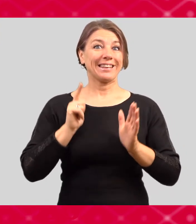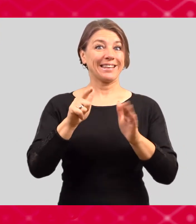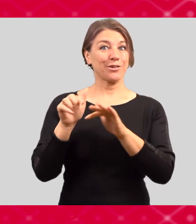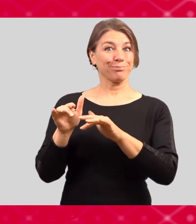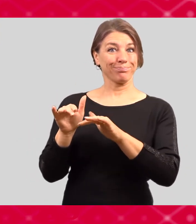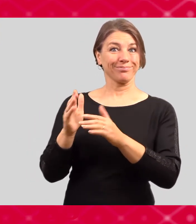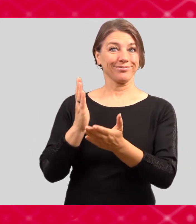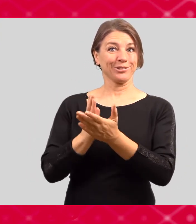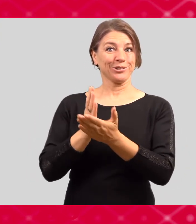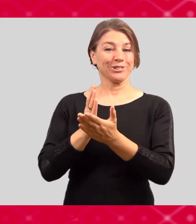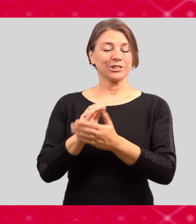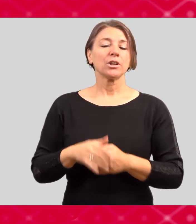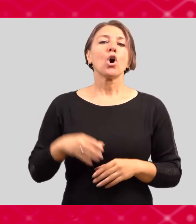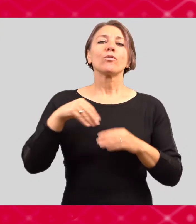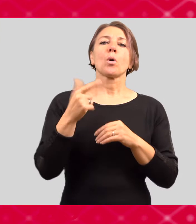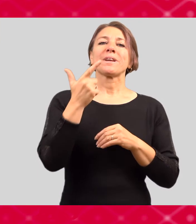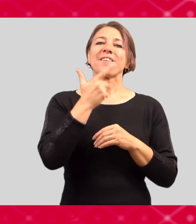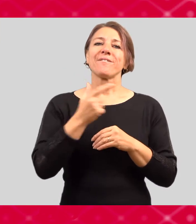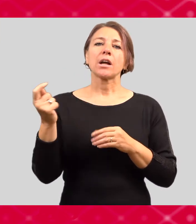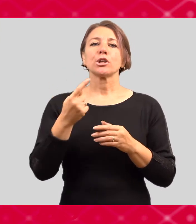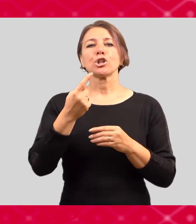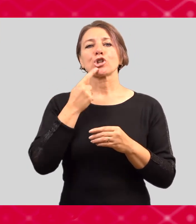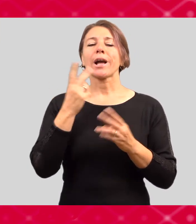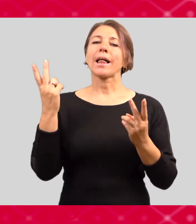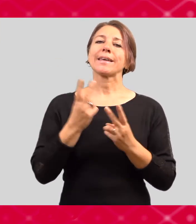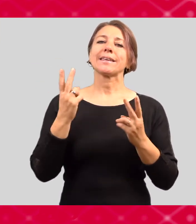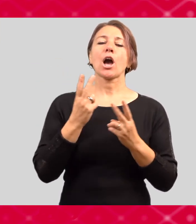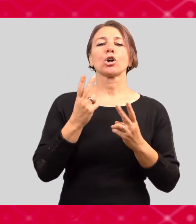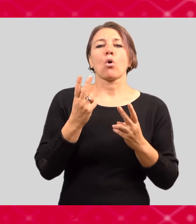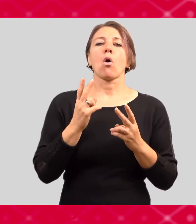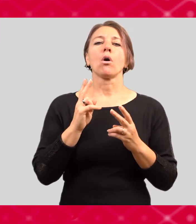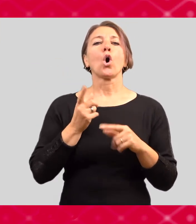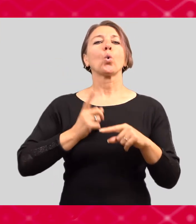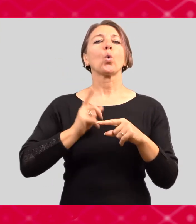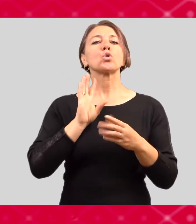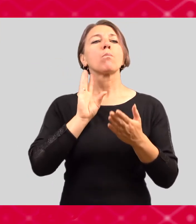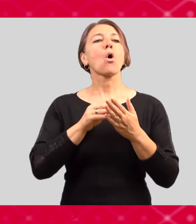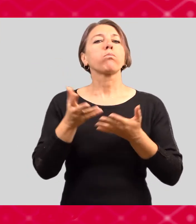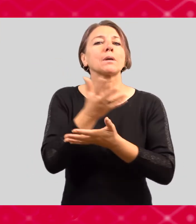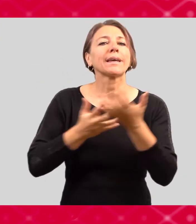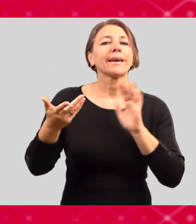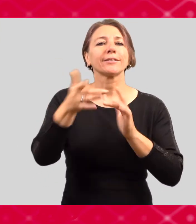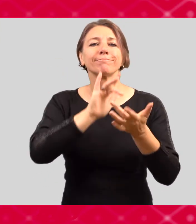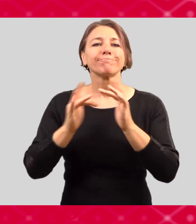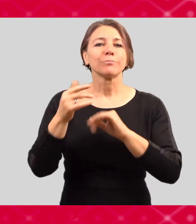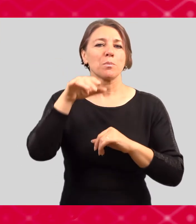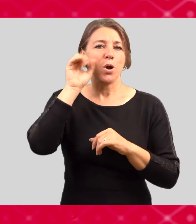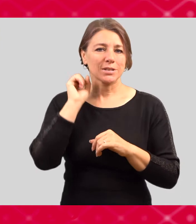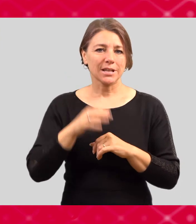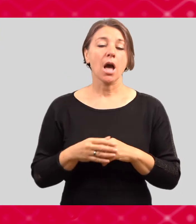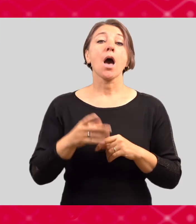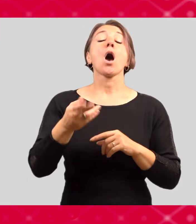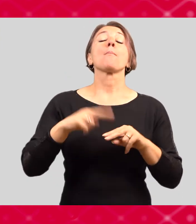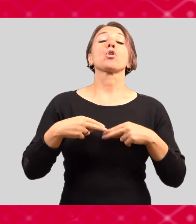září a skládá se jednak z dvoudenního adaptačního pobytu, dále pak z navazujících seminářů,